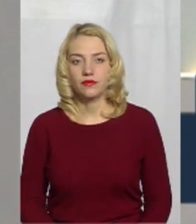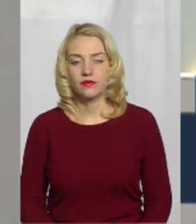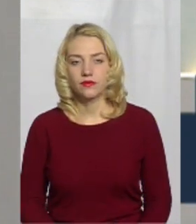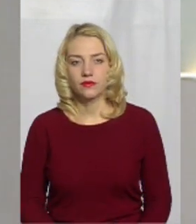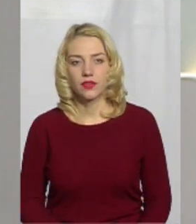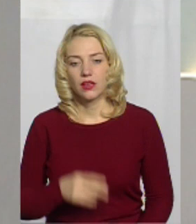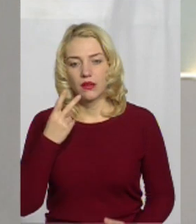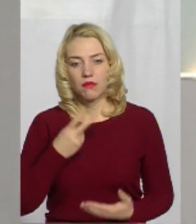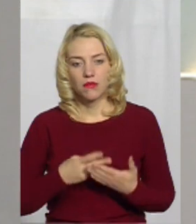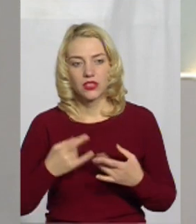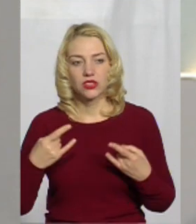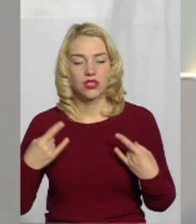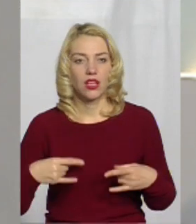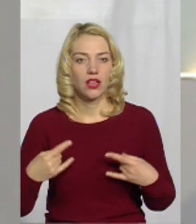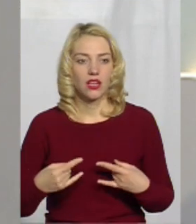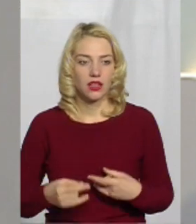Ви його бачите на екрані.